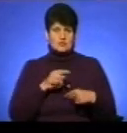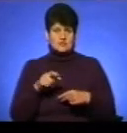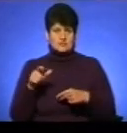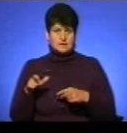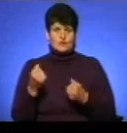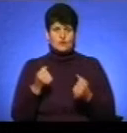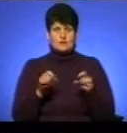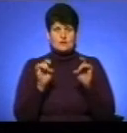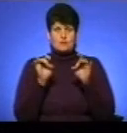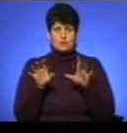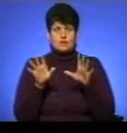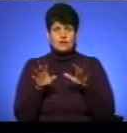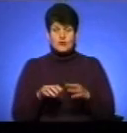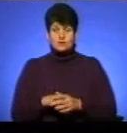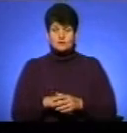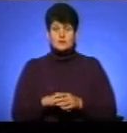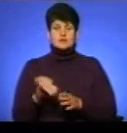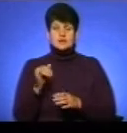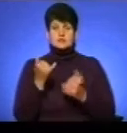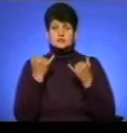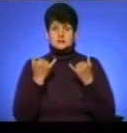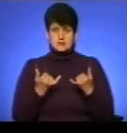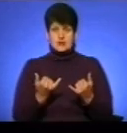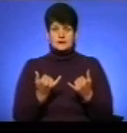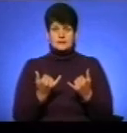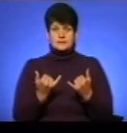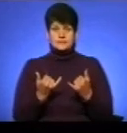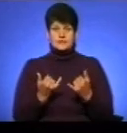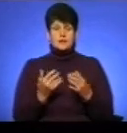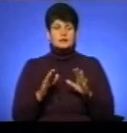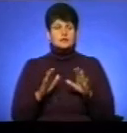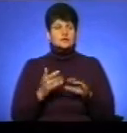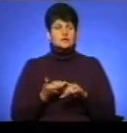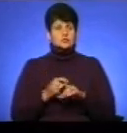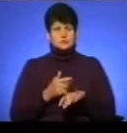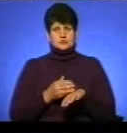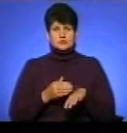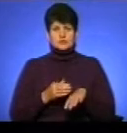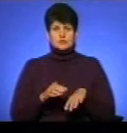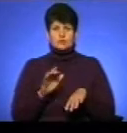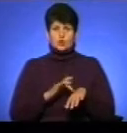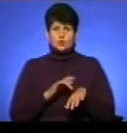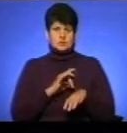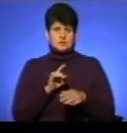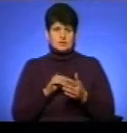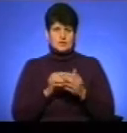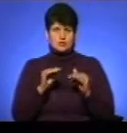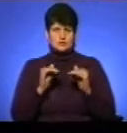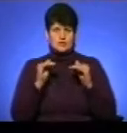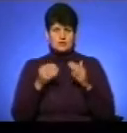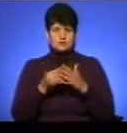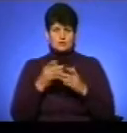водій кидають. І тому зараз надзвичайно болюче питання, щоб підняти тариф на проїзд.